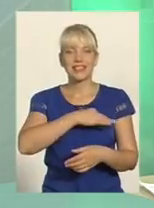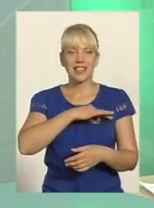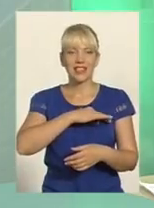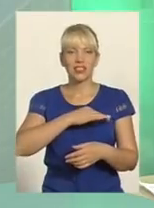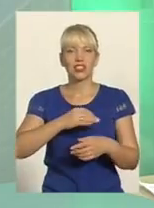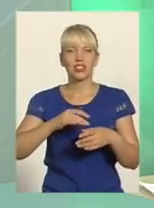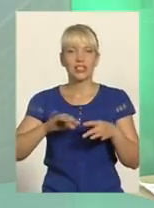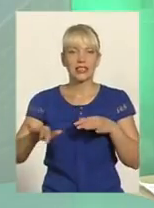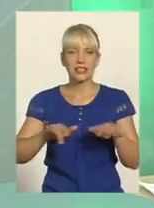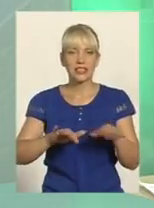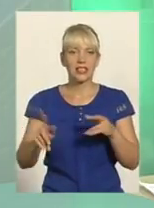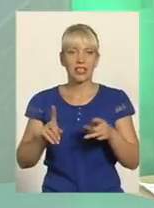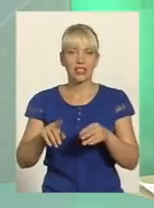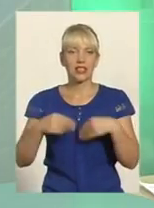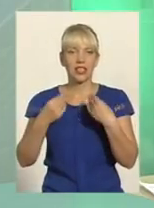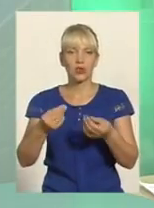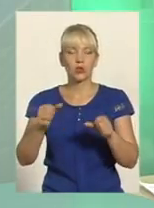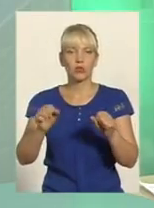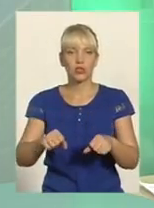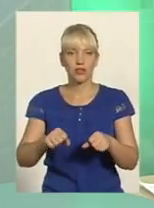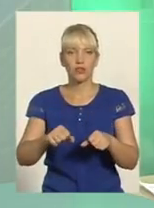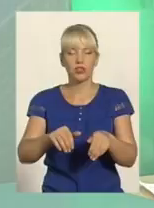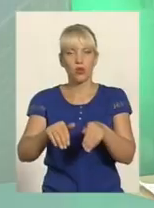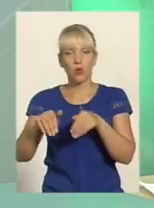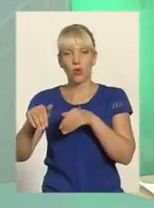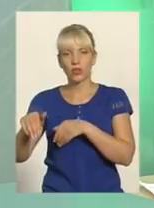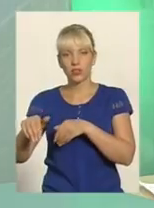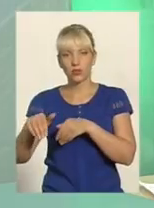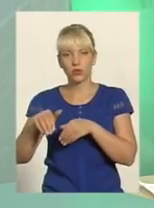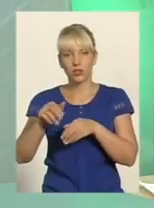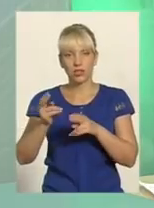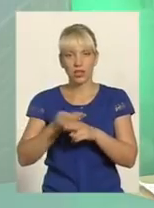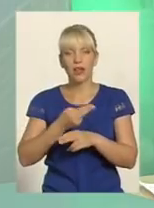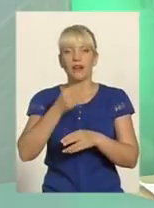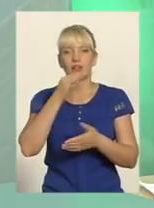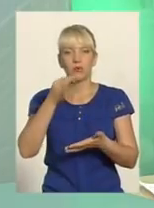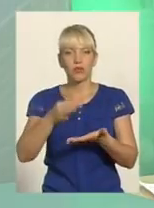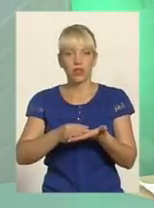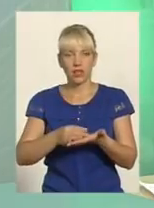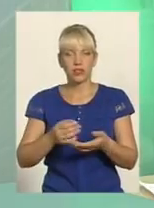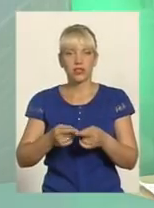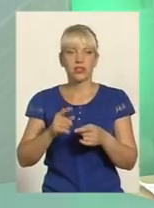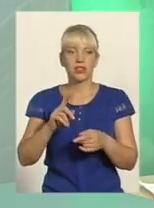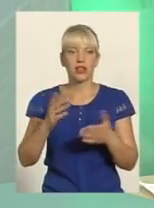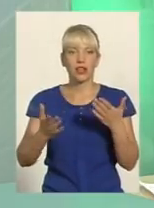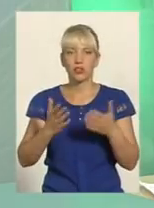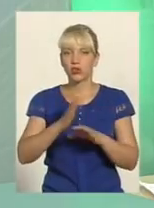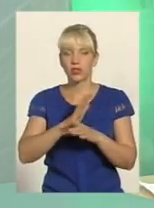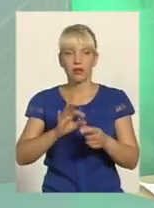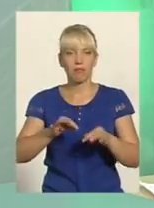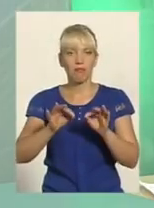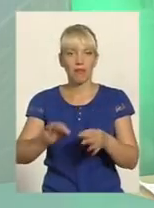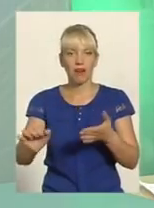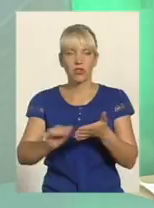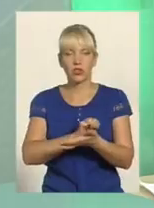можливість уникнути відповідальності У разі неналежного документування на початковому етапі тих чи